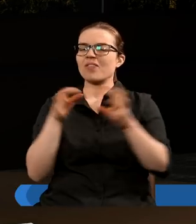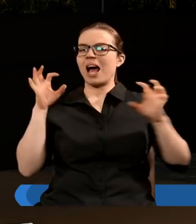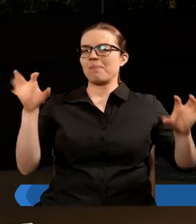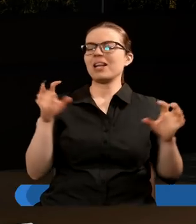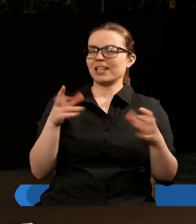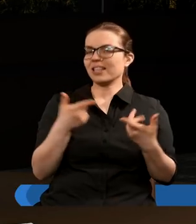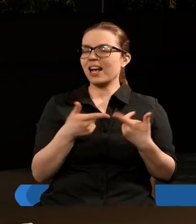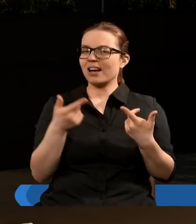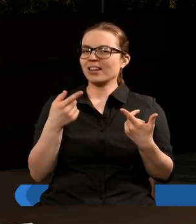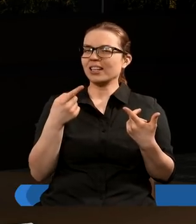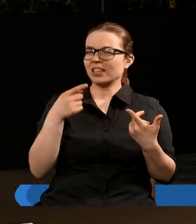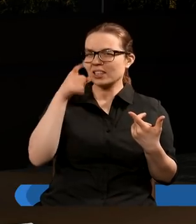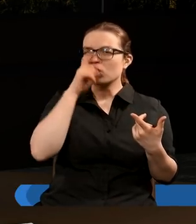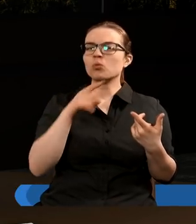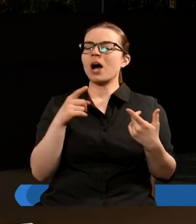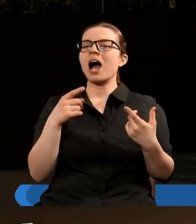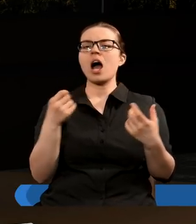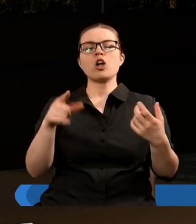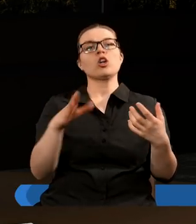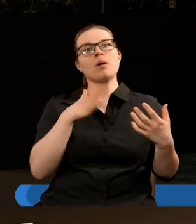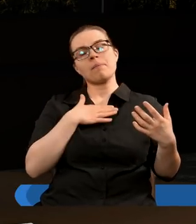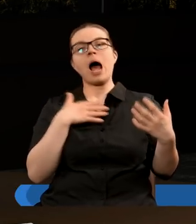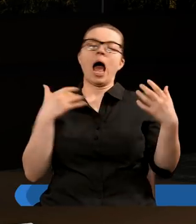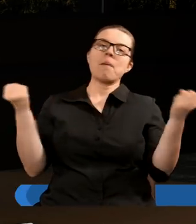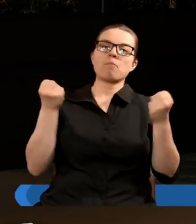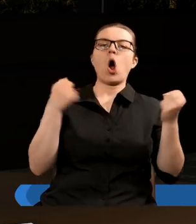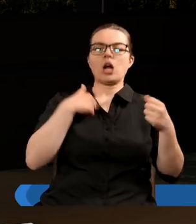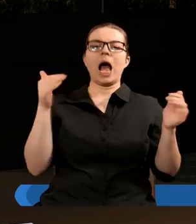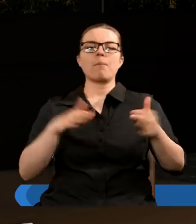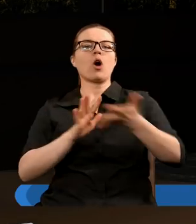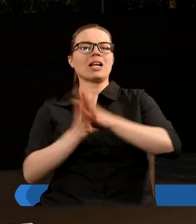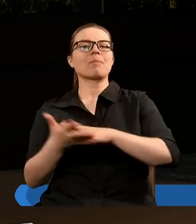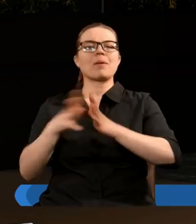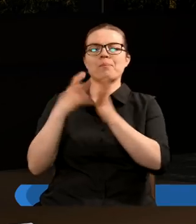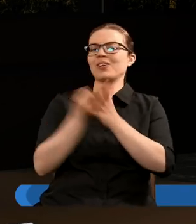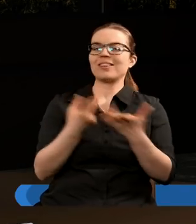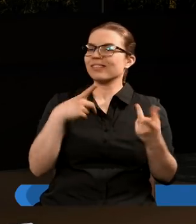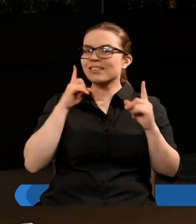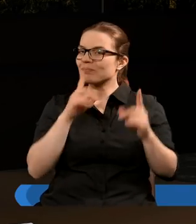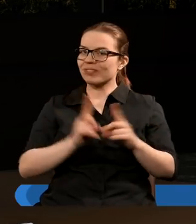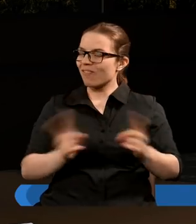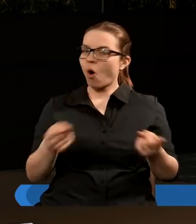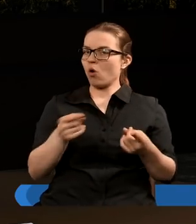potwierdza, to znamie potwierdza, że my mamy moc zmieniać Boże przykazania i ludzie poprzez